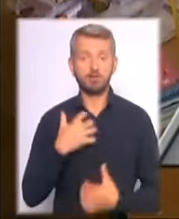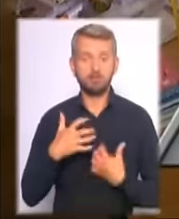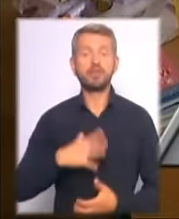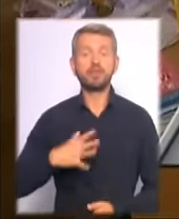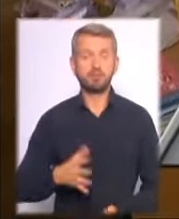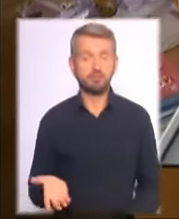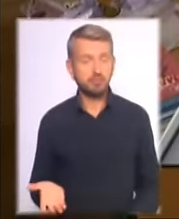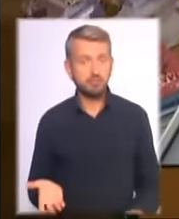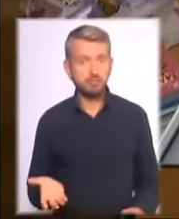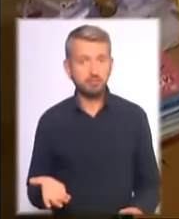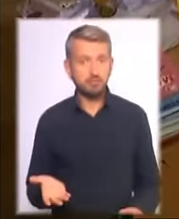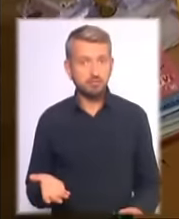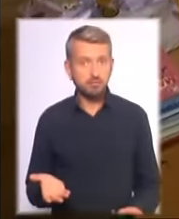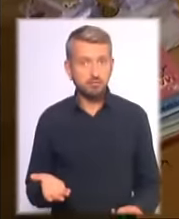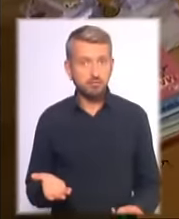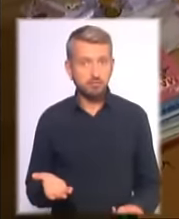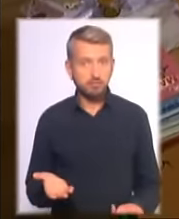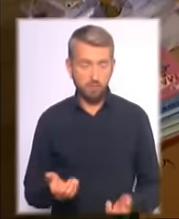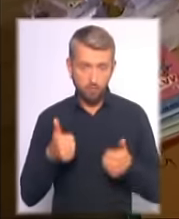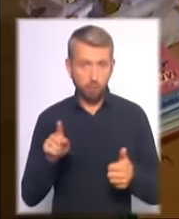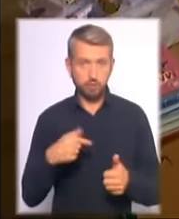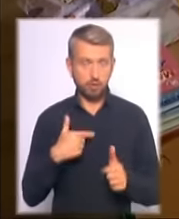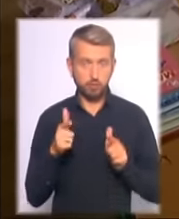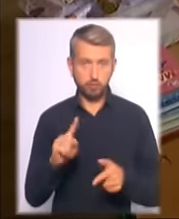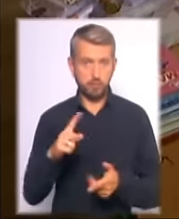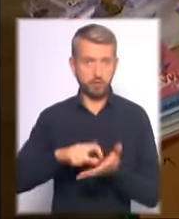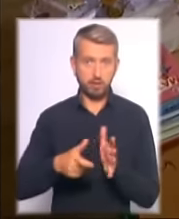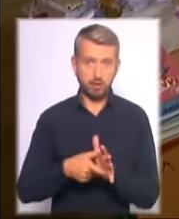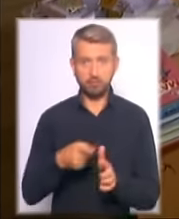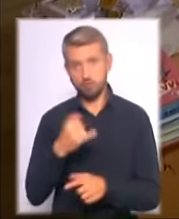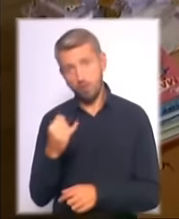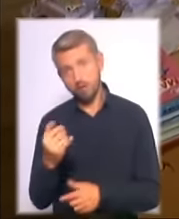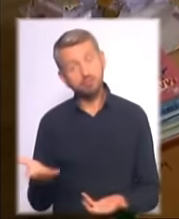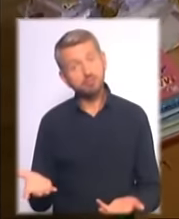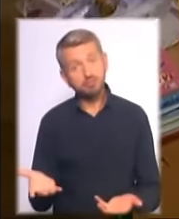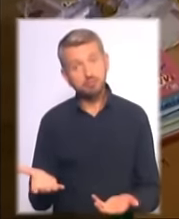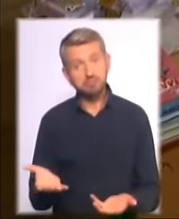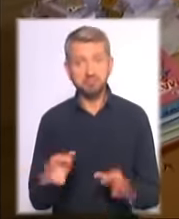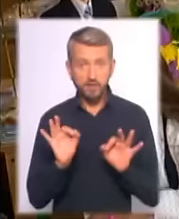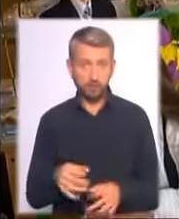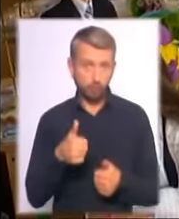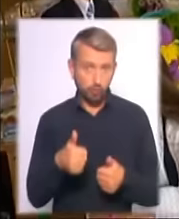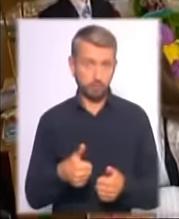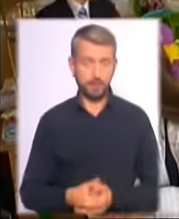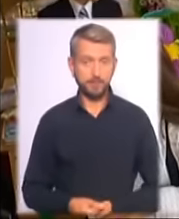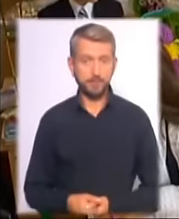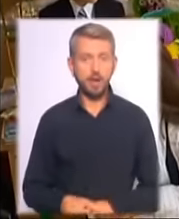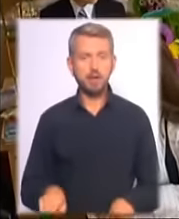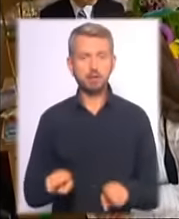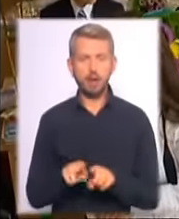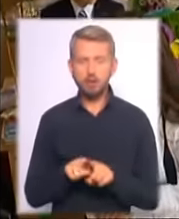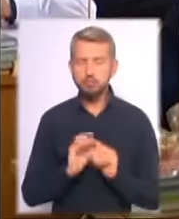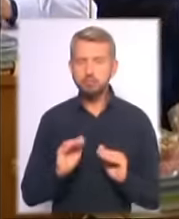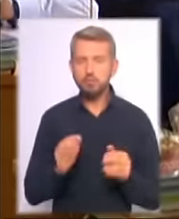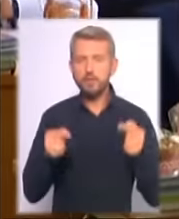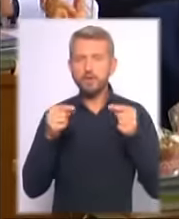добре, що я поступаю в перший клас, чи погано? Звісно, добре. Так же виважено, дітлахи